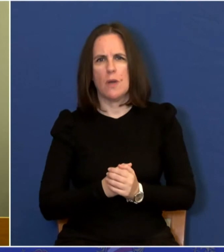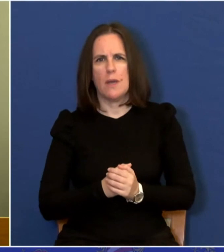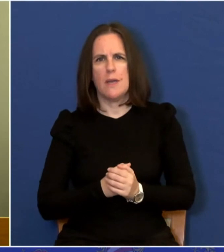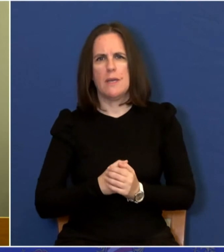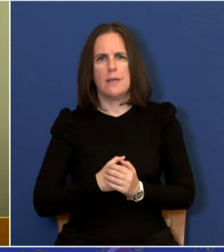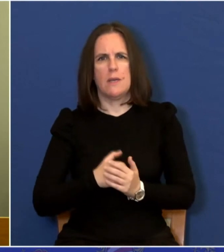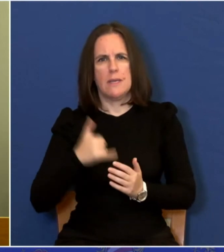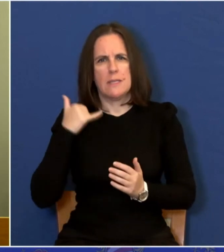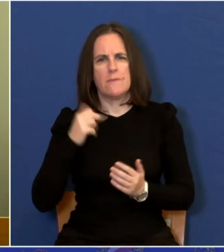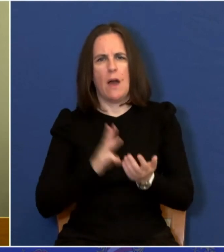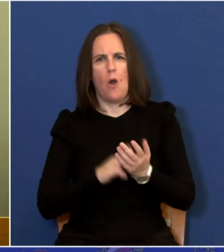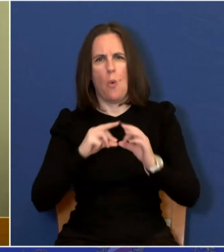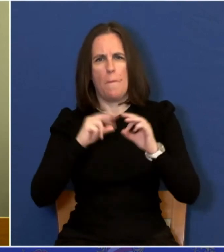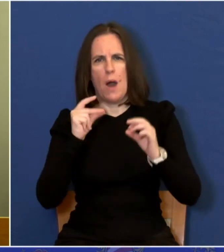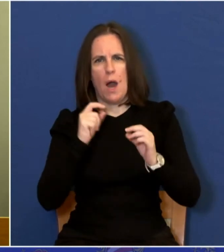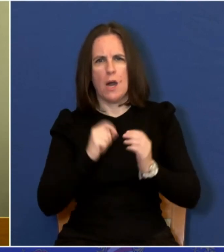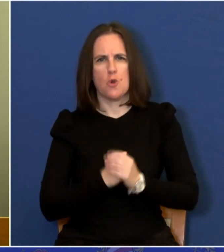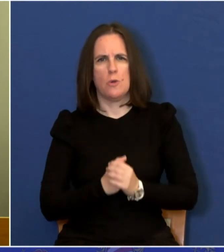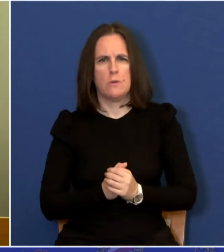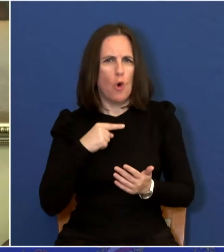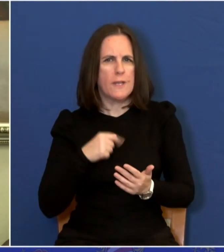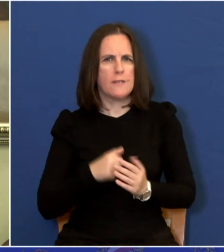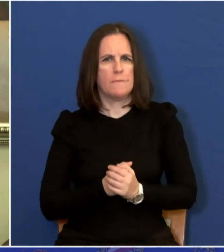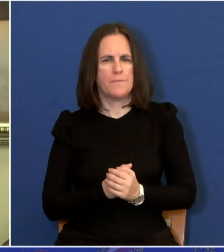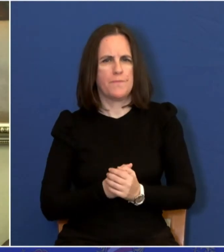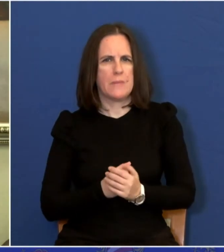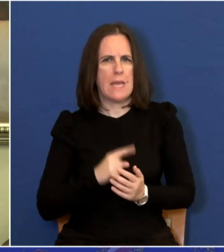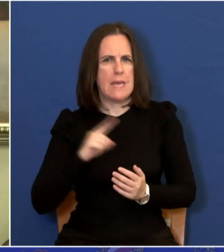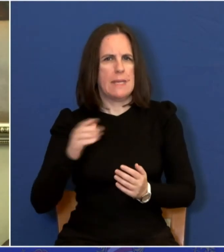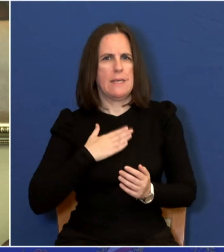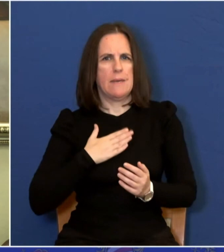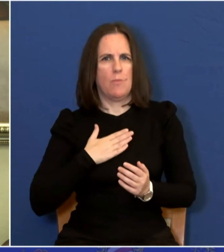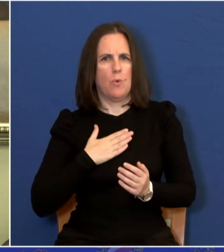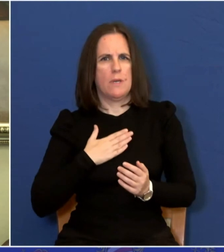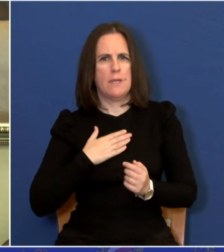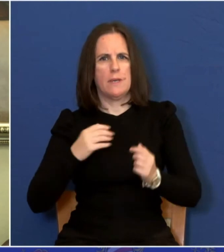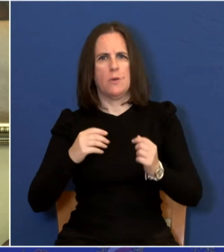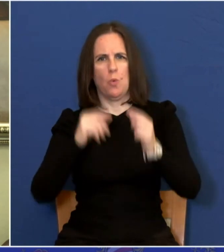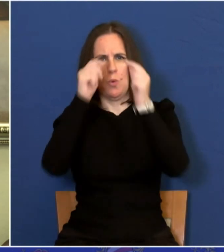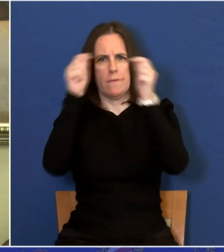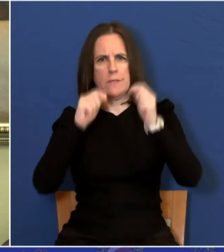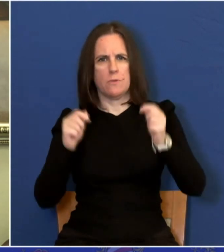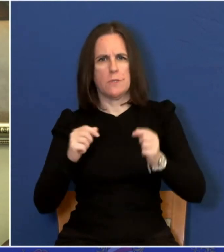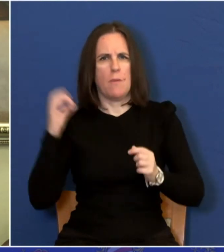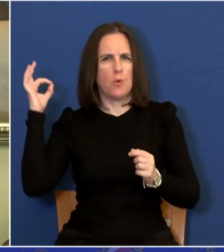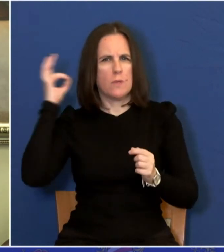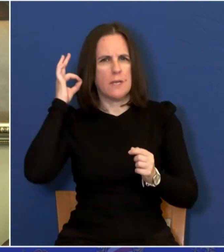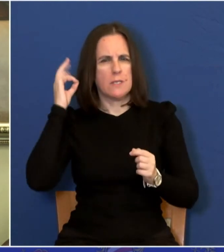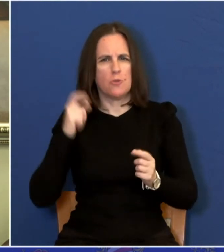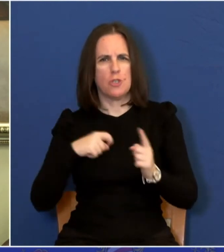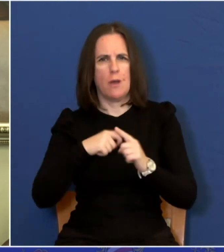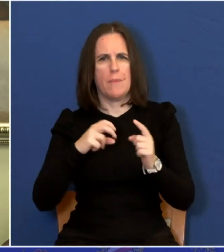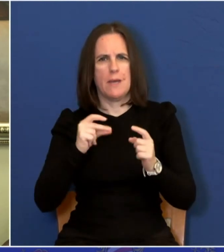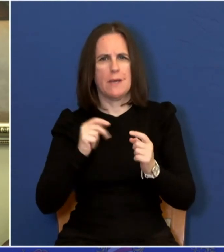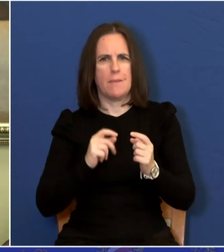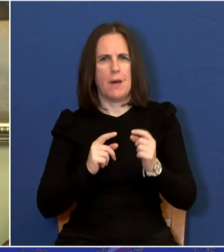pozvan, od šefa HDZ-a i Mosta da glasa za to. Nije moja uloga zastupnika u Hrvatskom saboru bila da slušam Karamarka